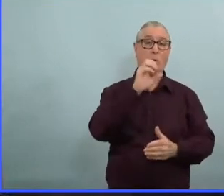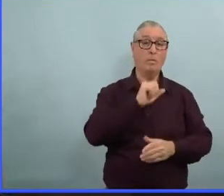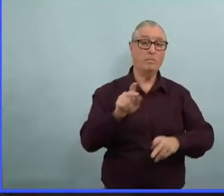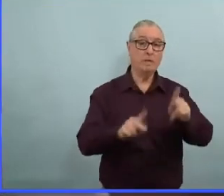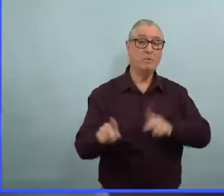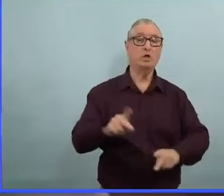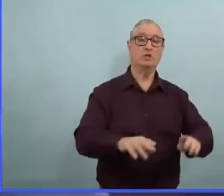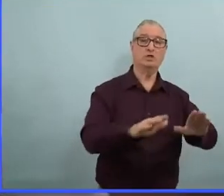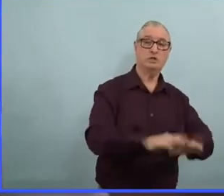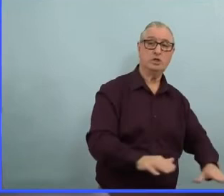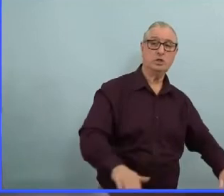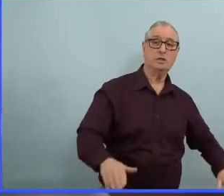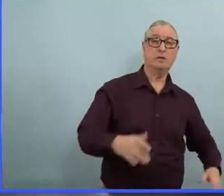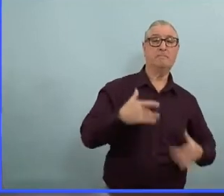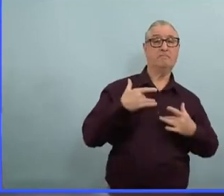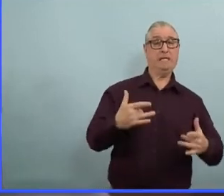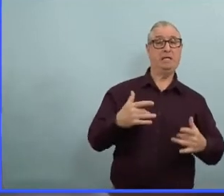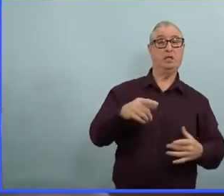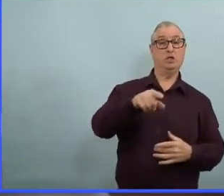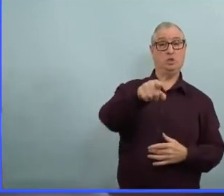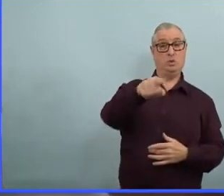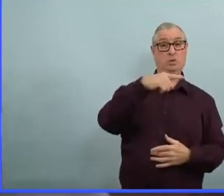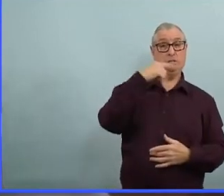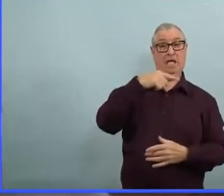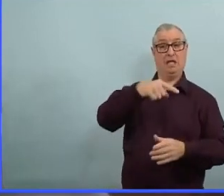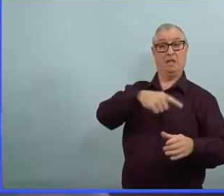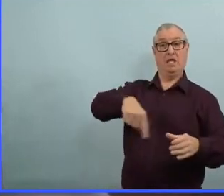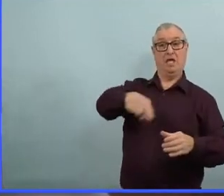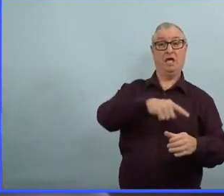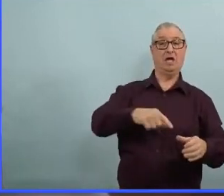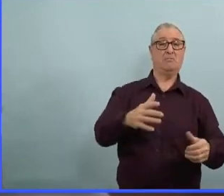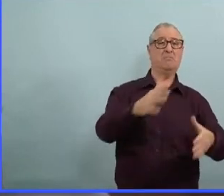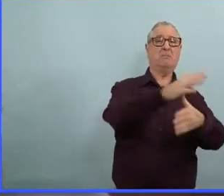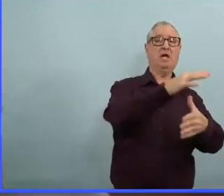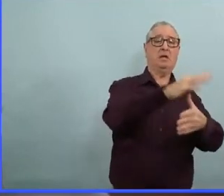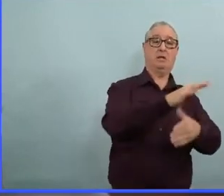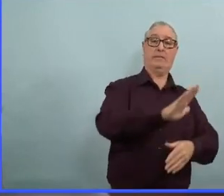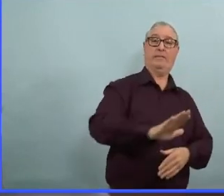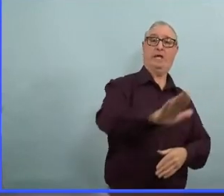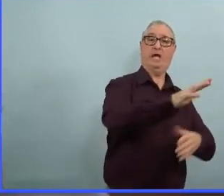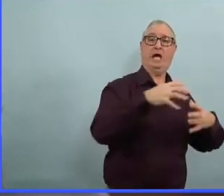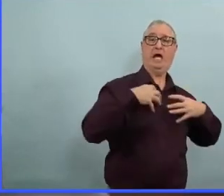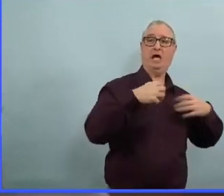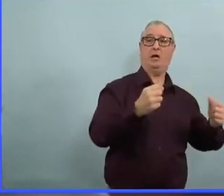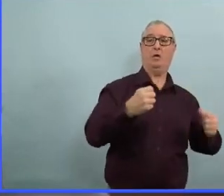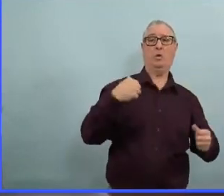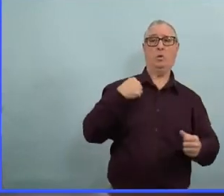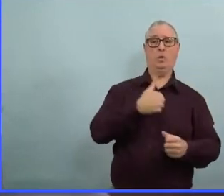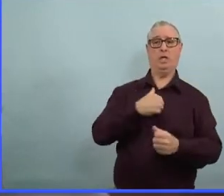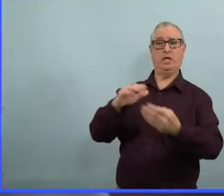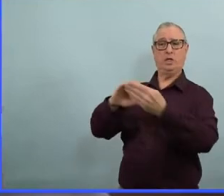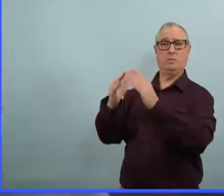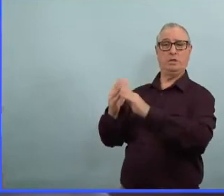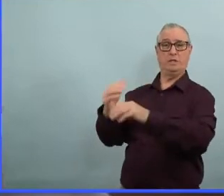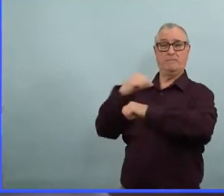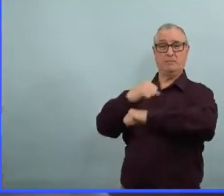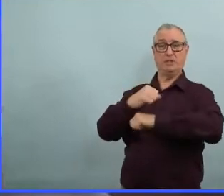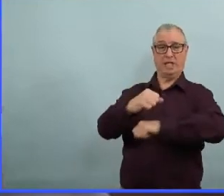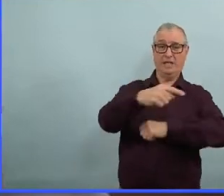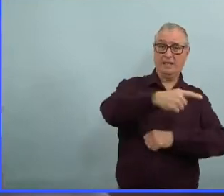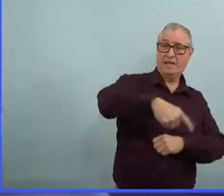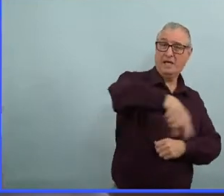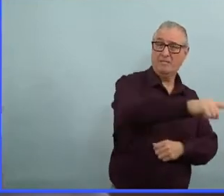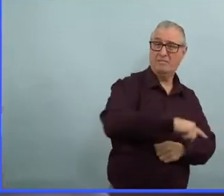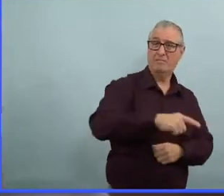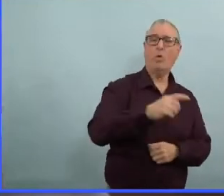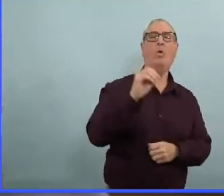C'est là qu'on va ? Oui, en fait, on va revenir à la période comme c'était avant la pandémie. Je veux dire, il y a beaucoup de gens qui